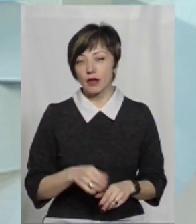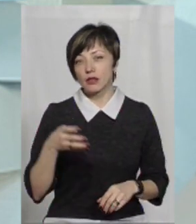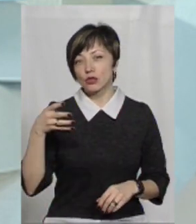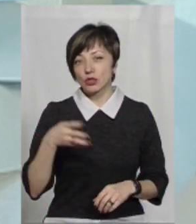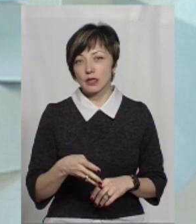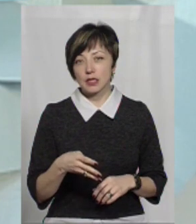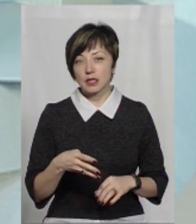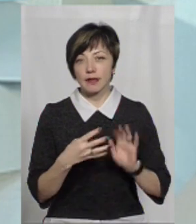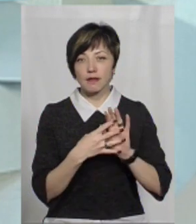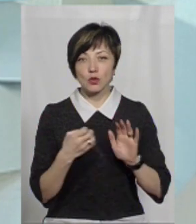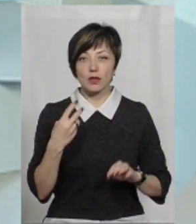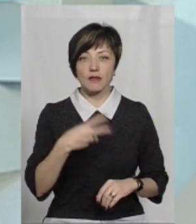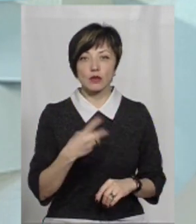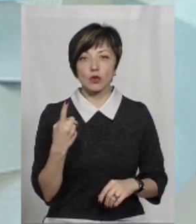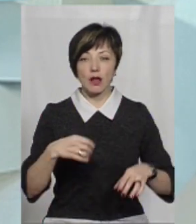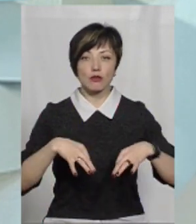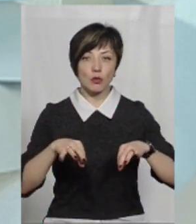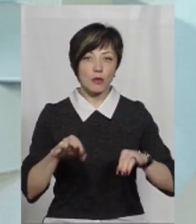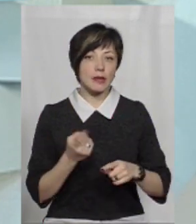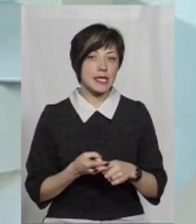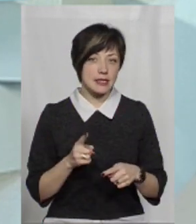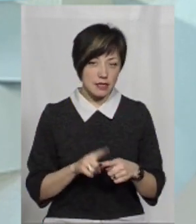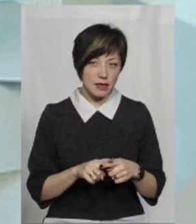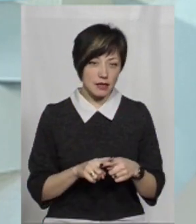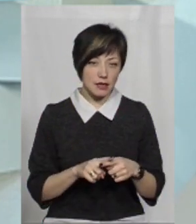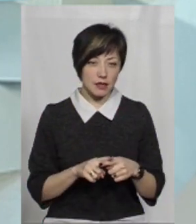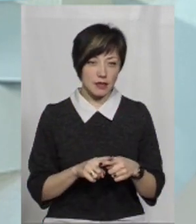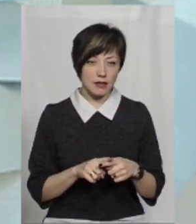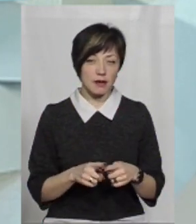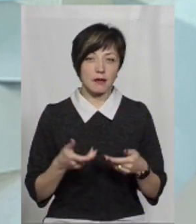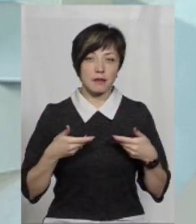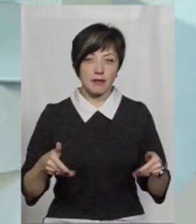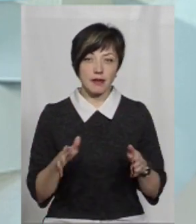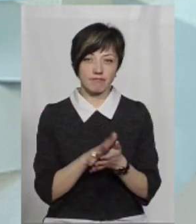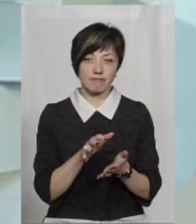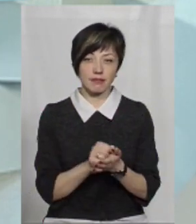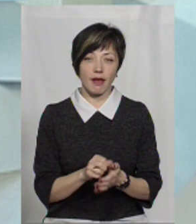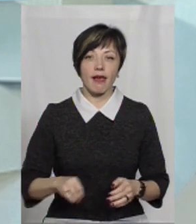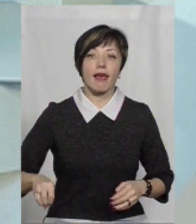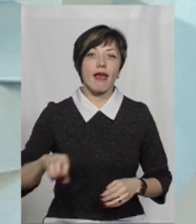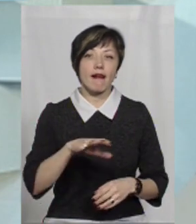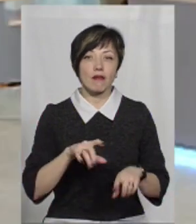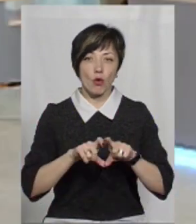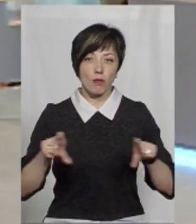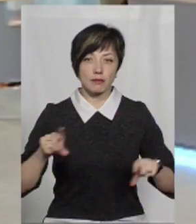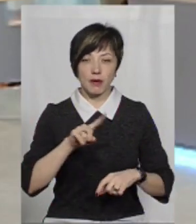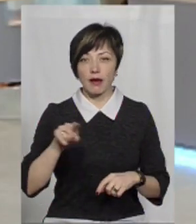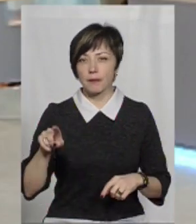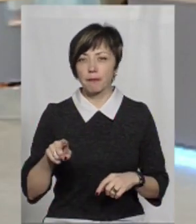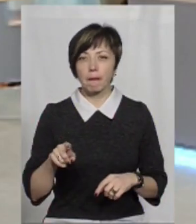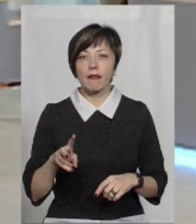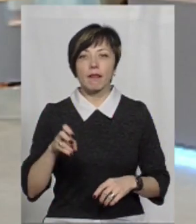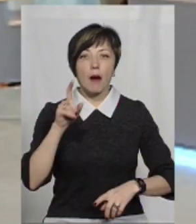4921 автомобіль – це те, що ми називаємо євробляхом. На